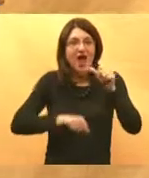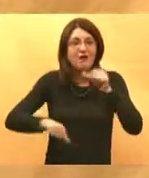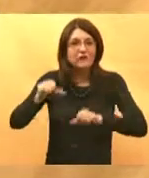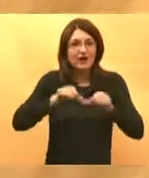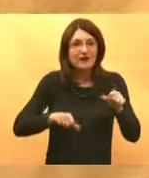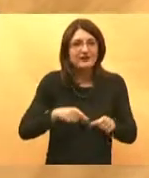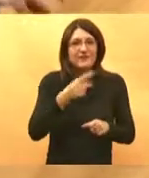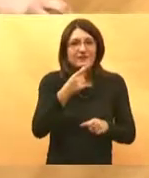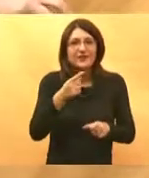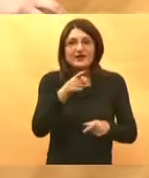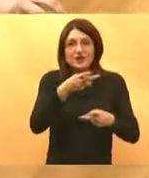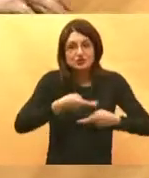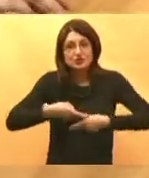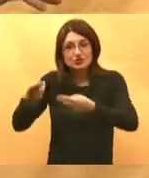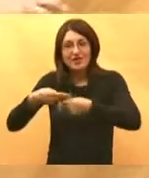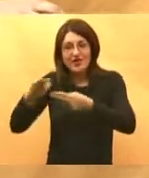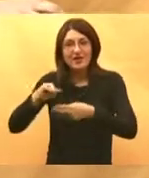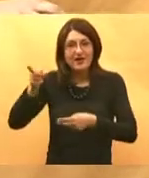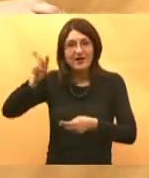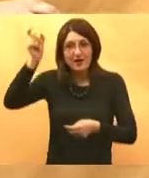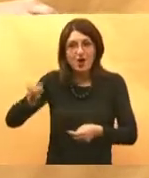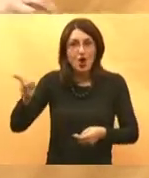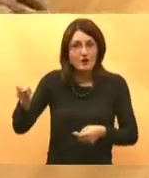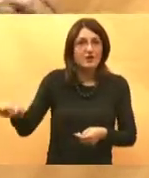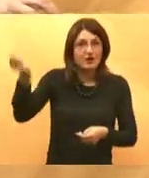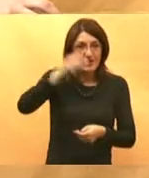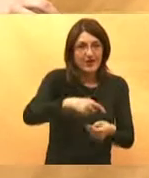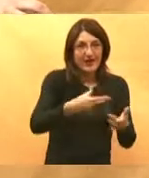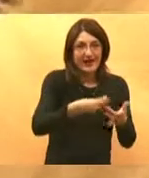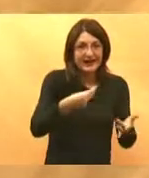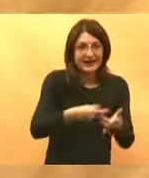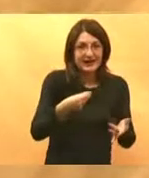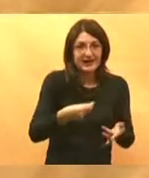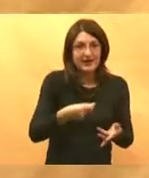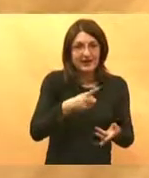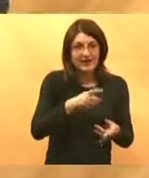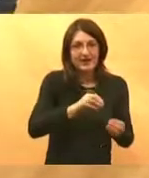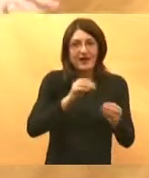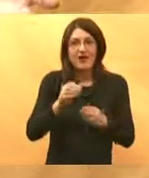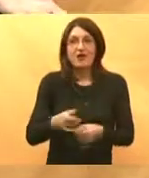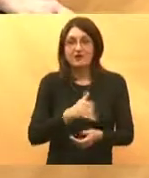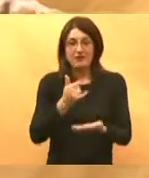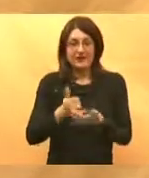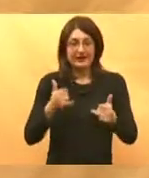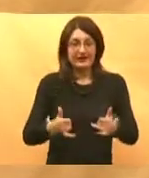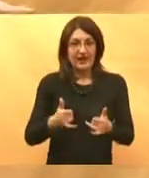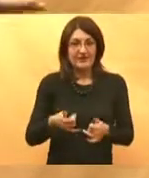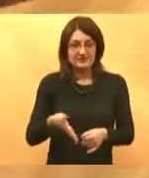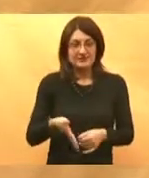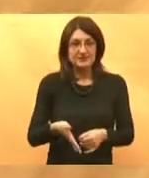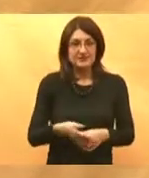pojedinim punktovima šalje tog laboranta i da on uzima krv uzorke biološke i da ih transportira mi dan danas unutar tih